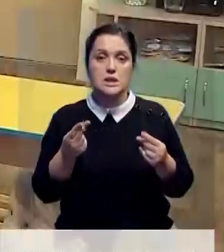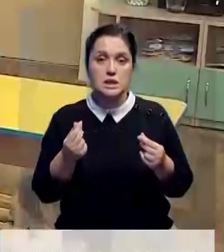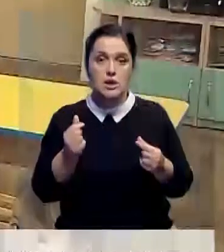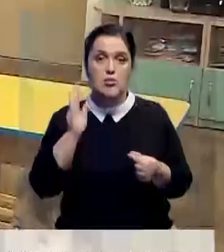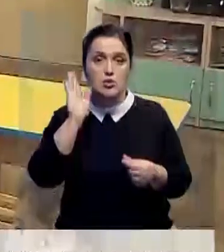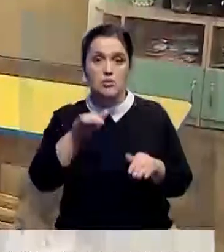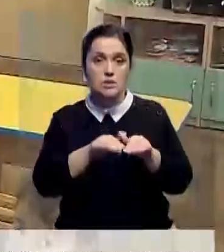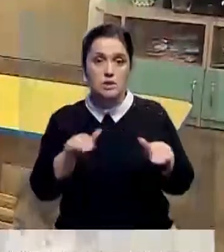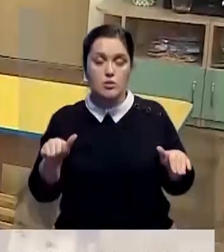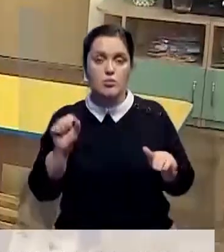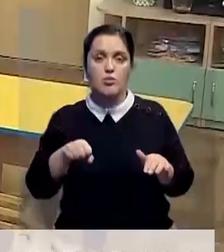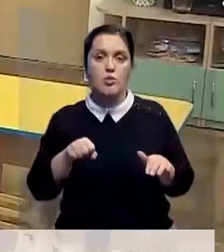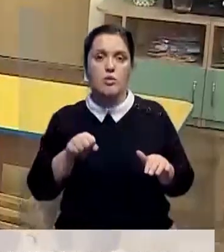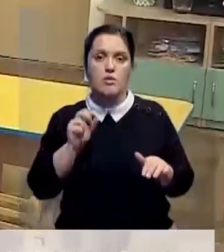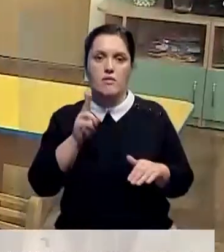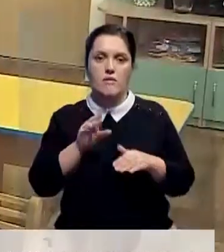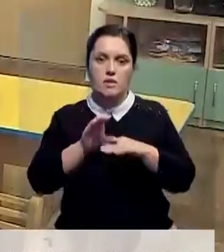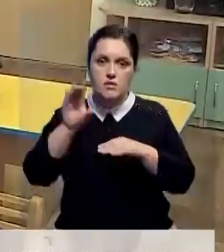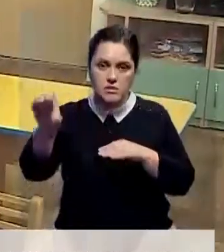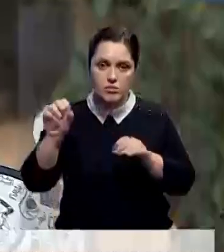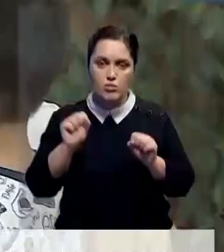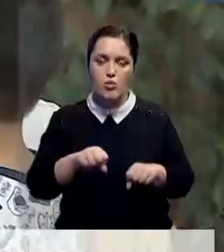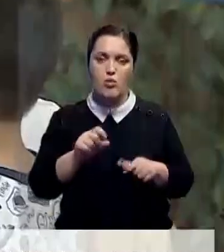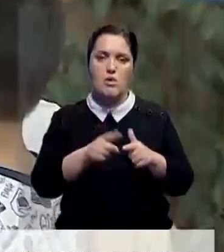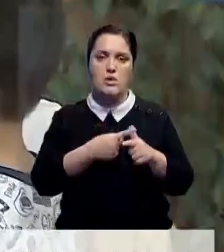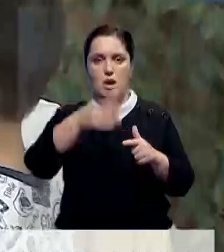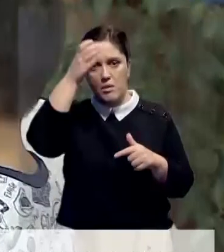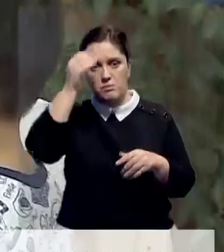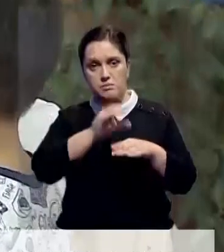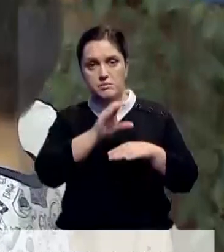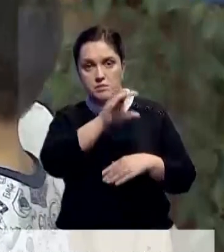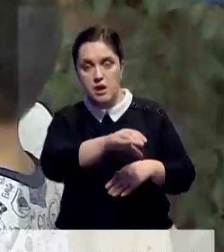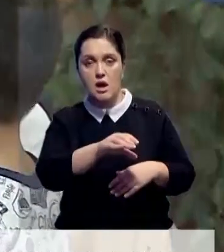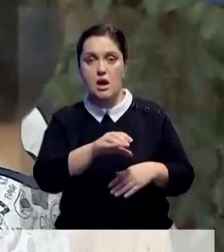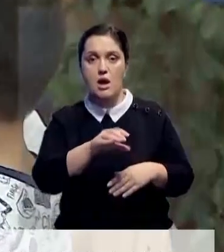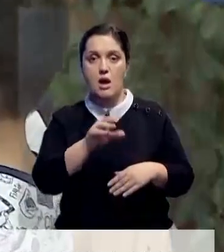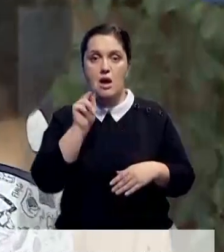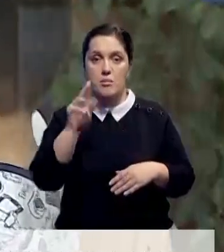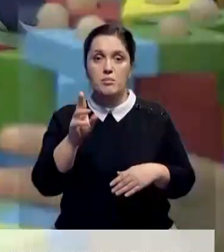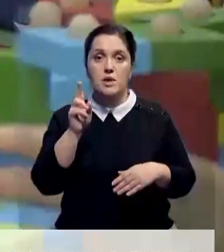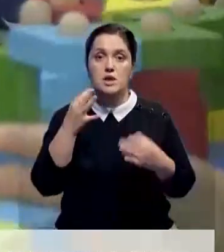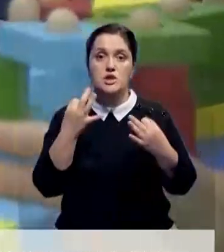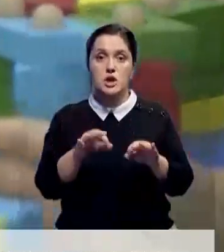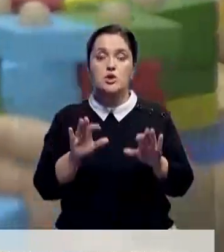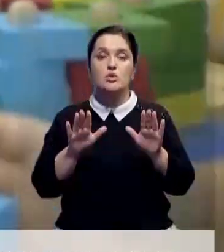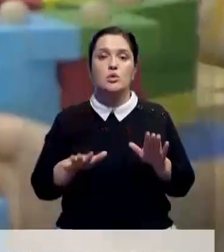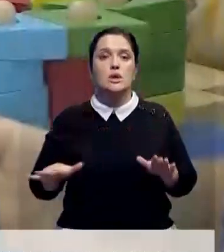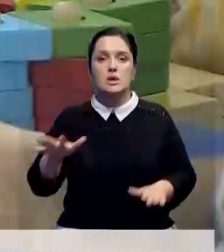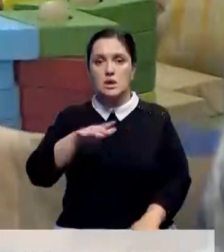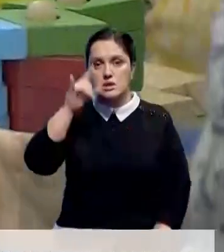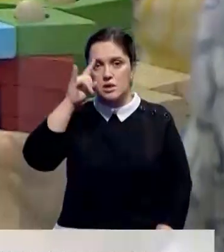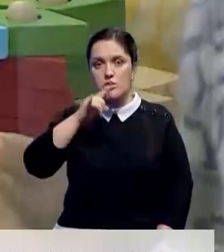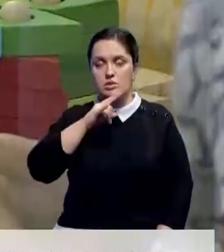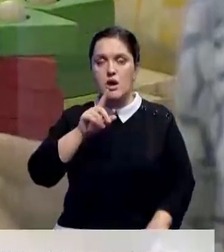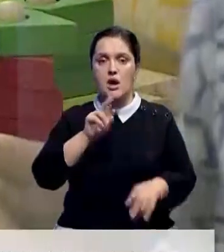На эти деньги в будущем дети смогут улучшить свои жилищные условия или получить образование. При этом приобрести недвижимость разрешается только